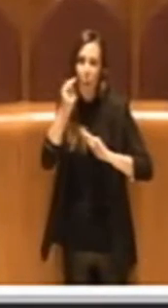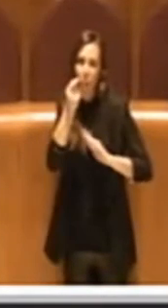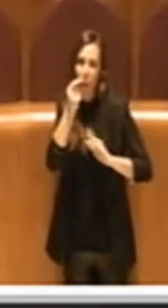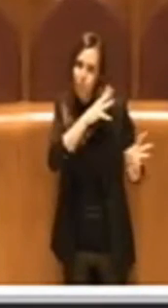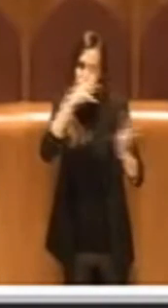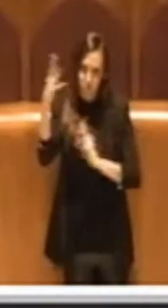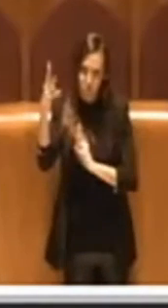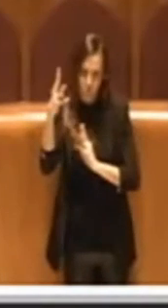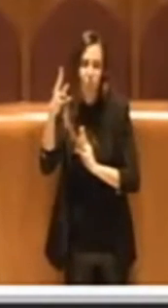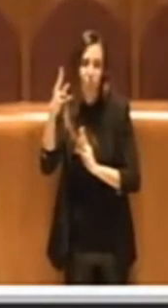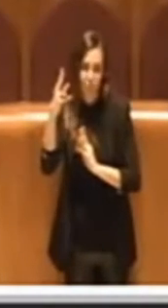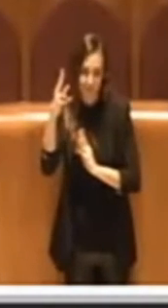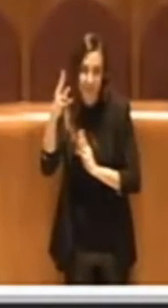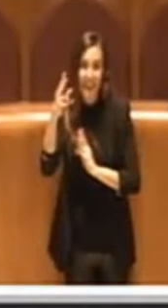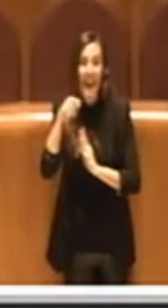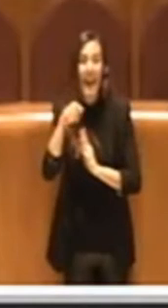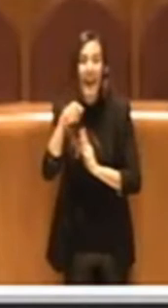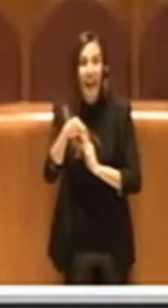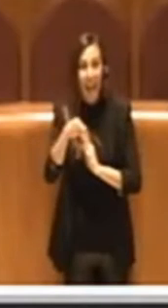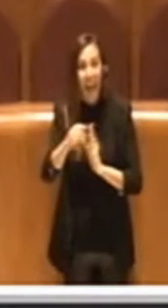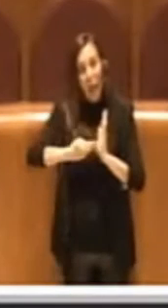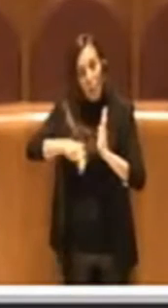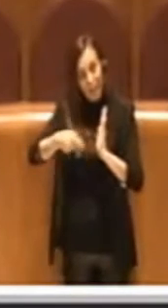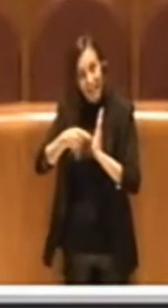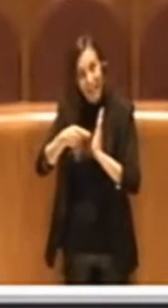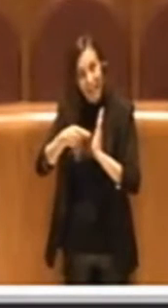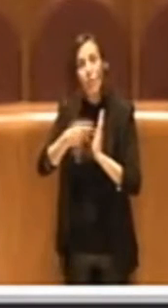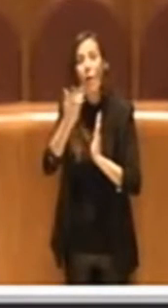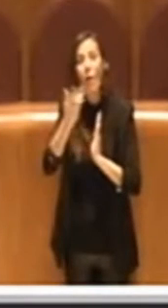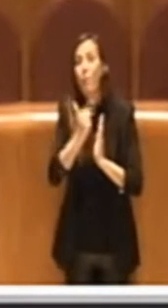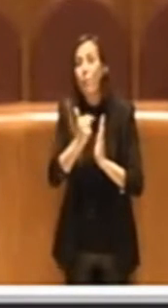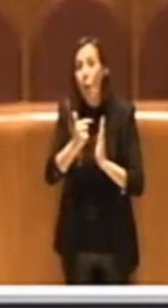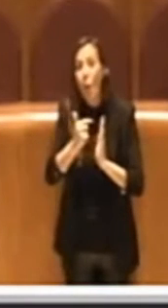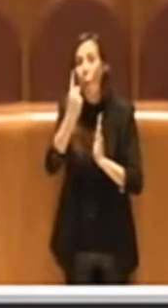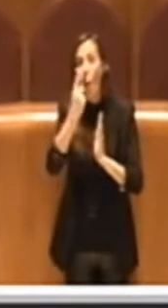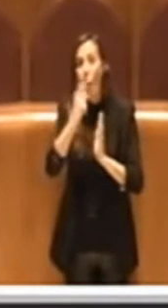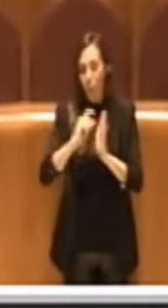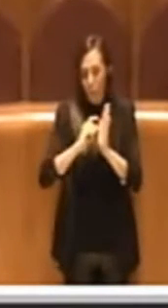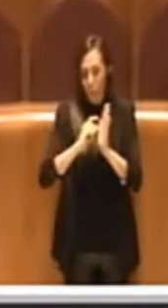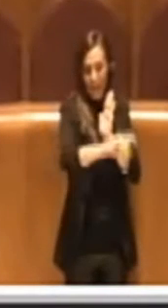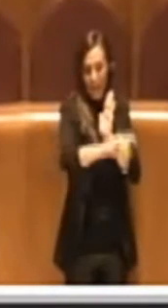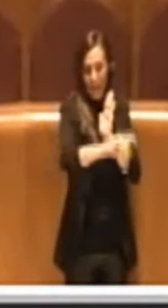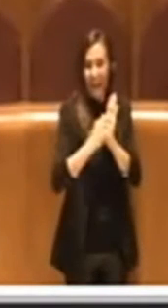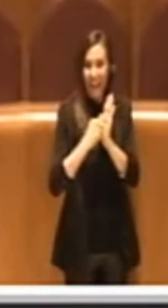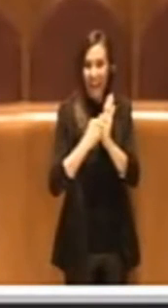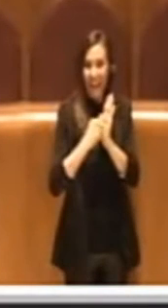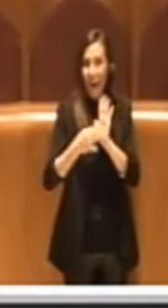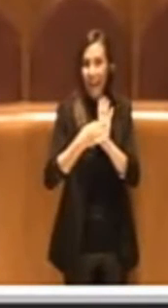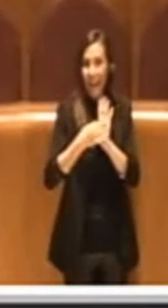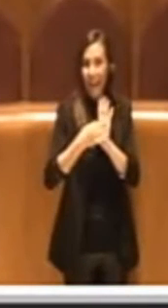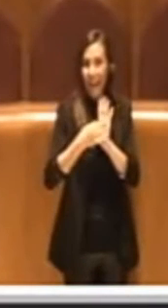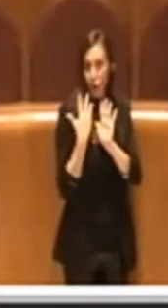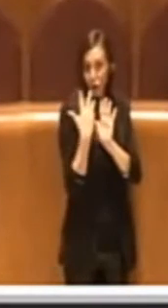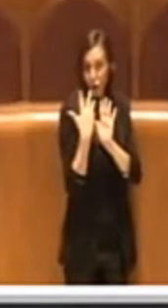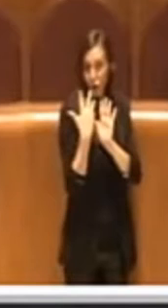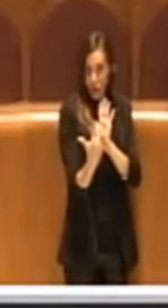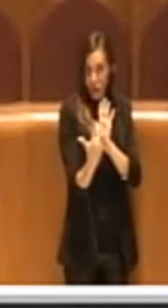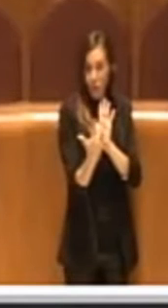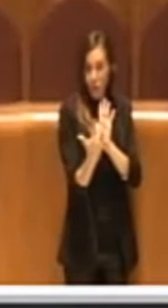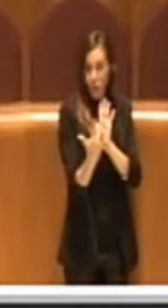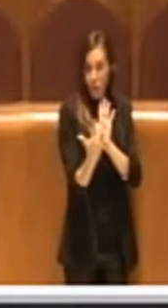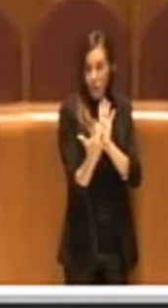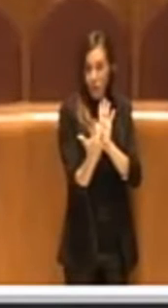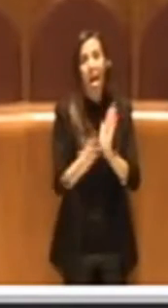emendamento intende eliminare un periodo che introduceva nell'articolo 5 che riguarda la durata delle